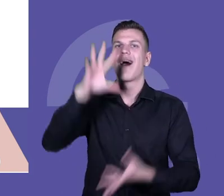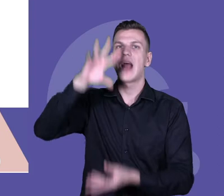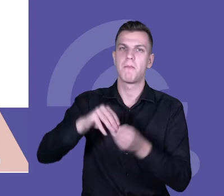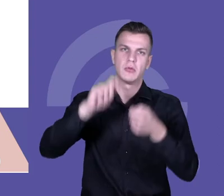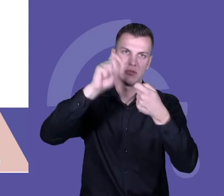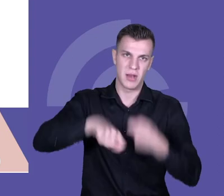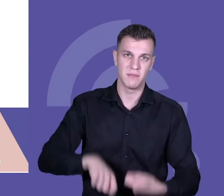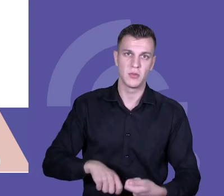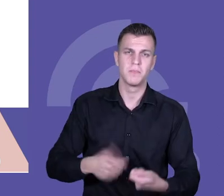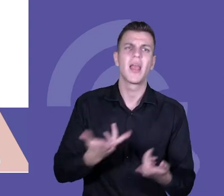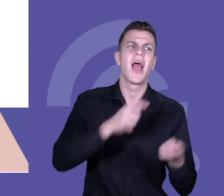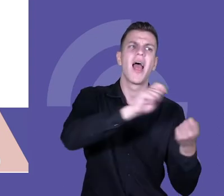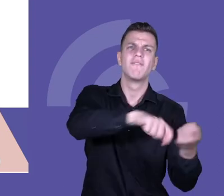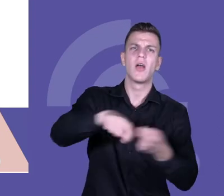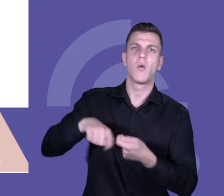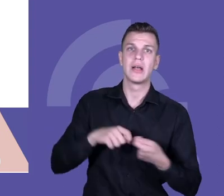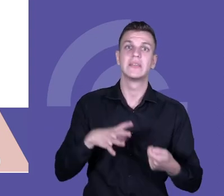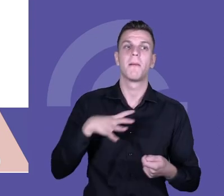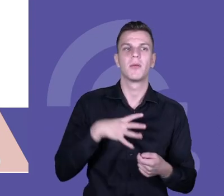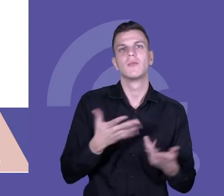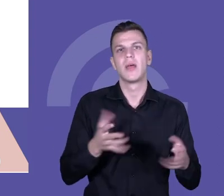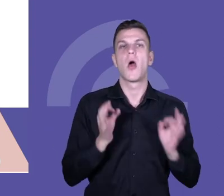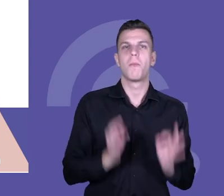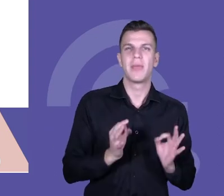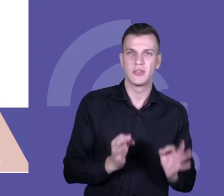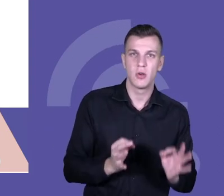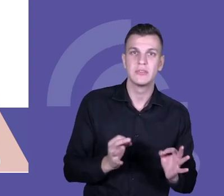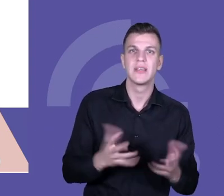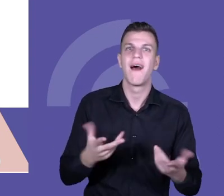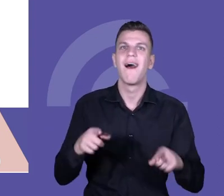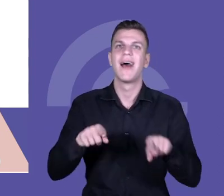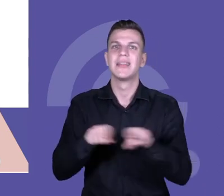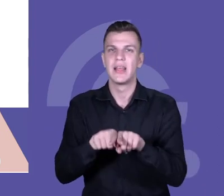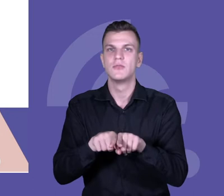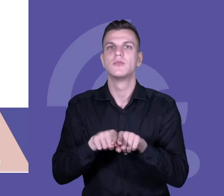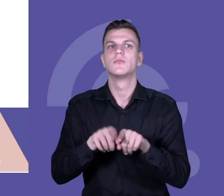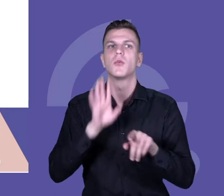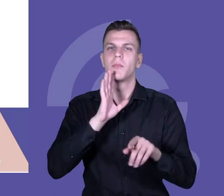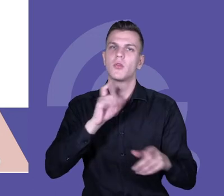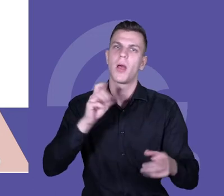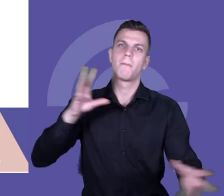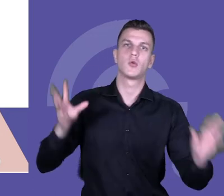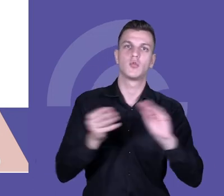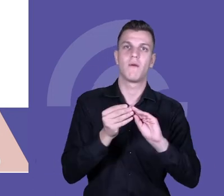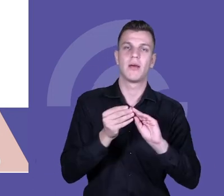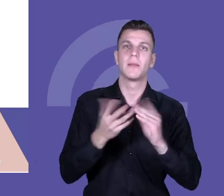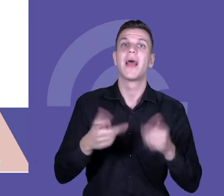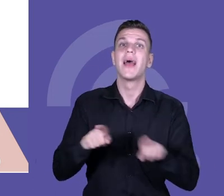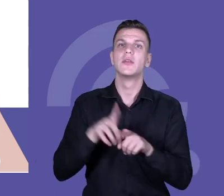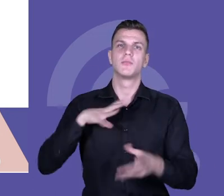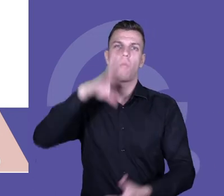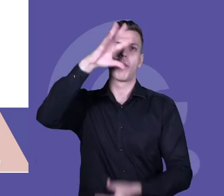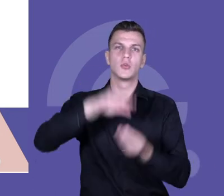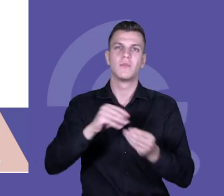Była to ewaluacja zarówno bieżąca, ongoing, taka pozwalająca monitorować działania, jak również powstały dwa raporty. Raport